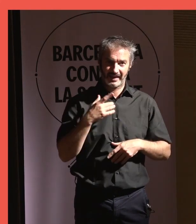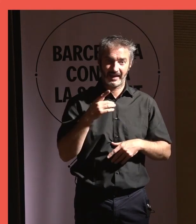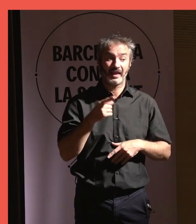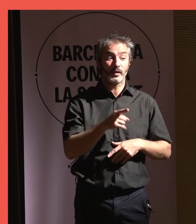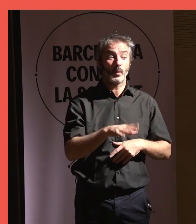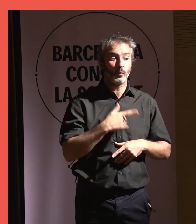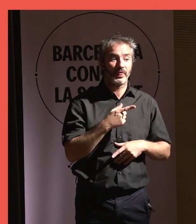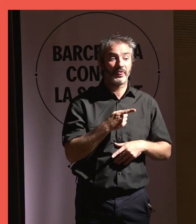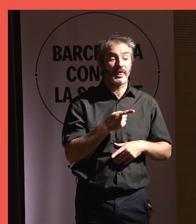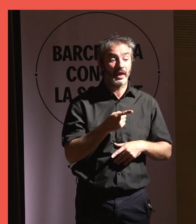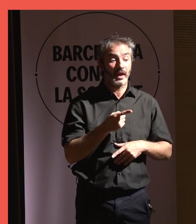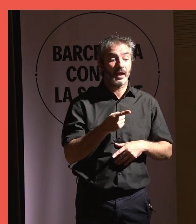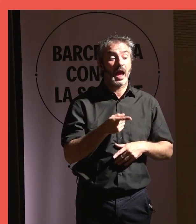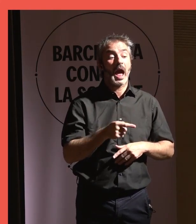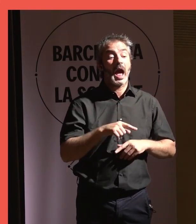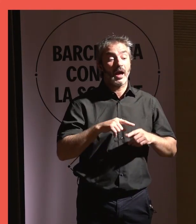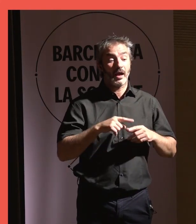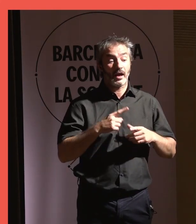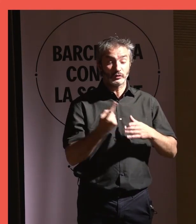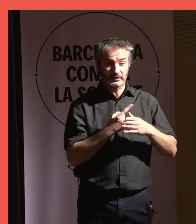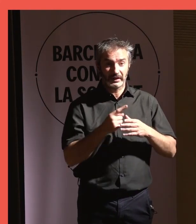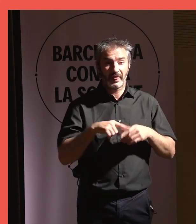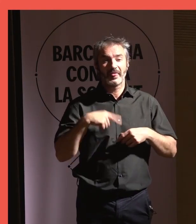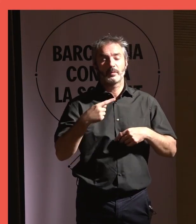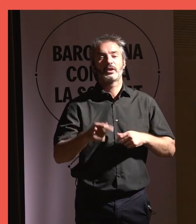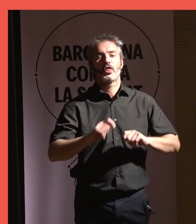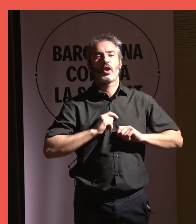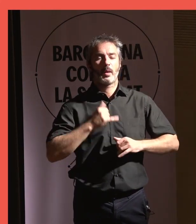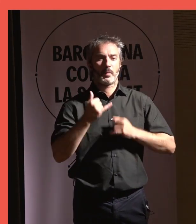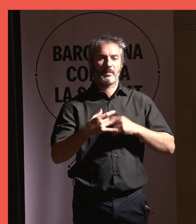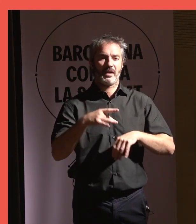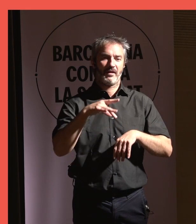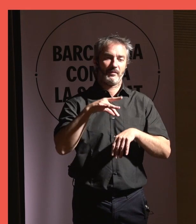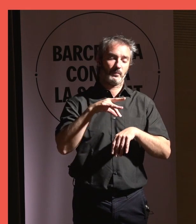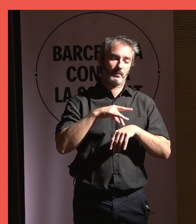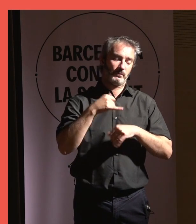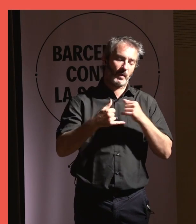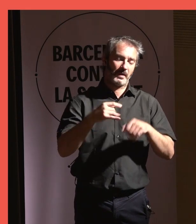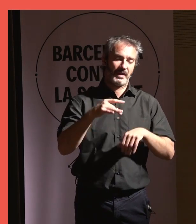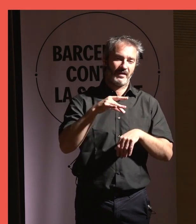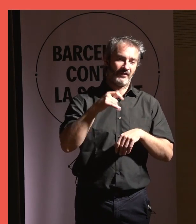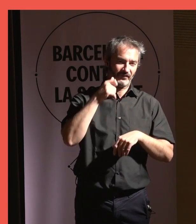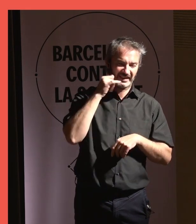desencadenant de problemes de salut física i salut mental. Punt 17.